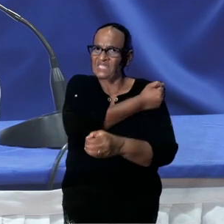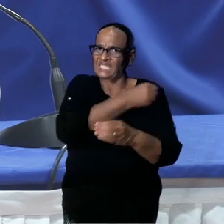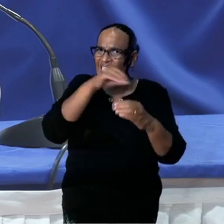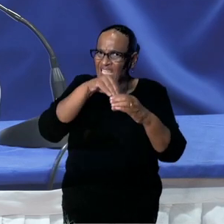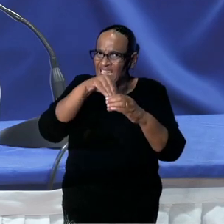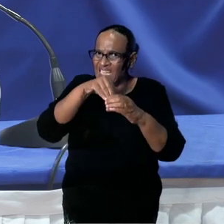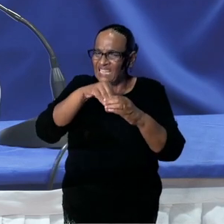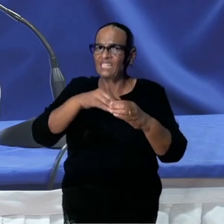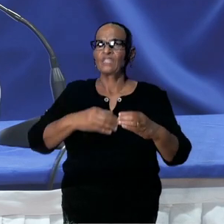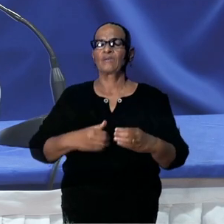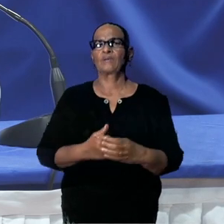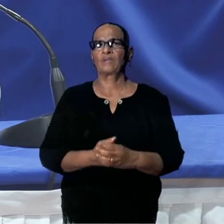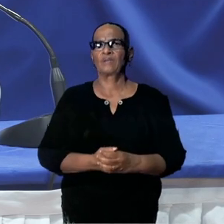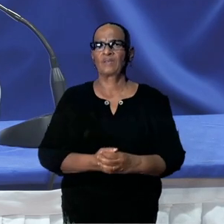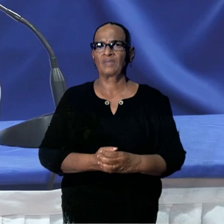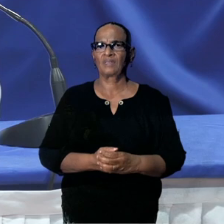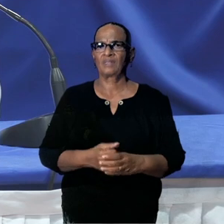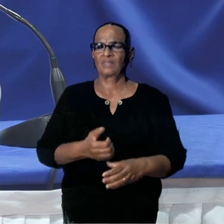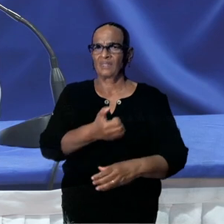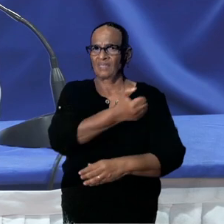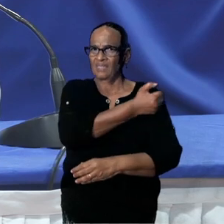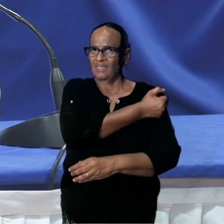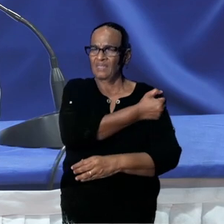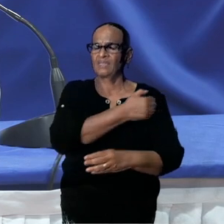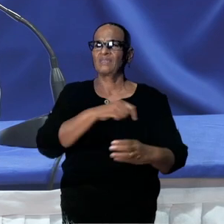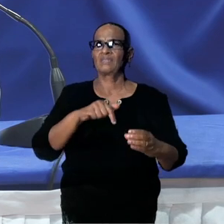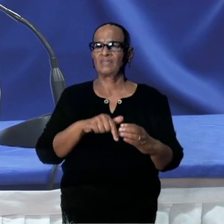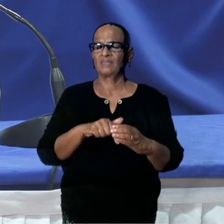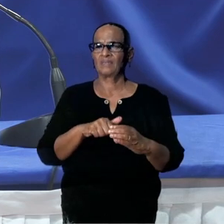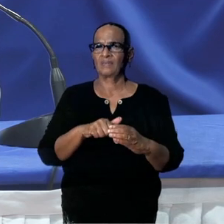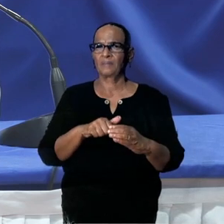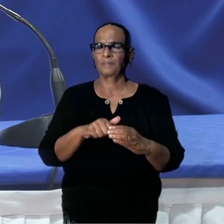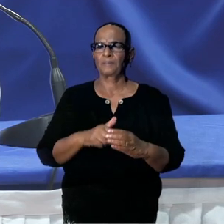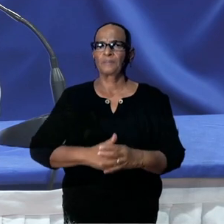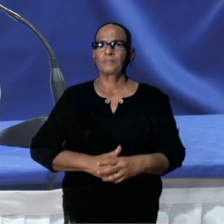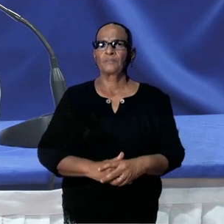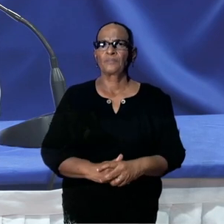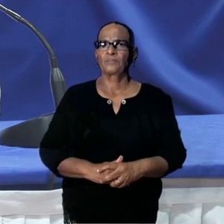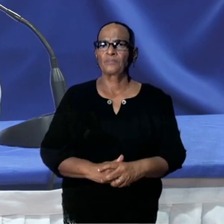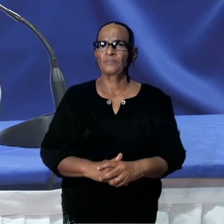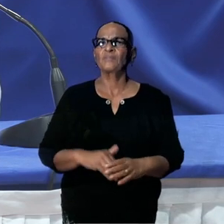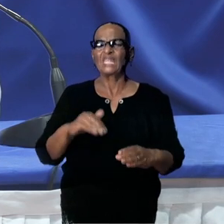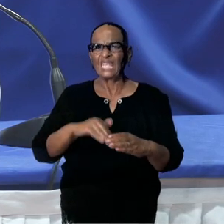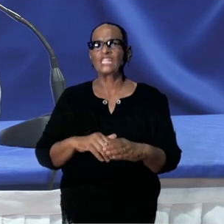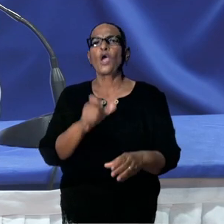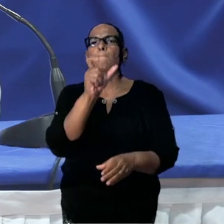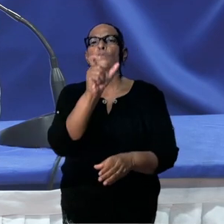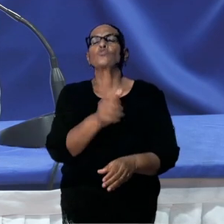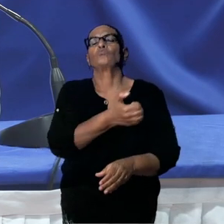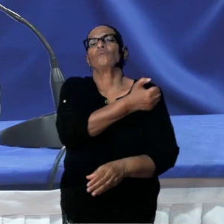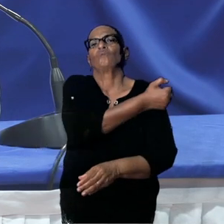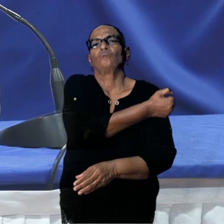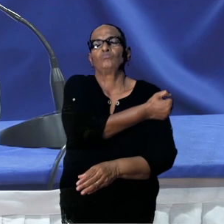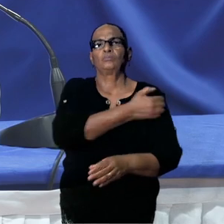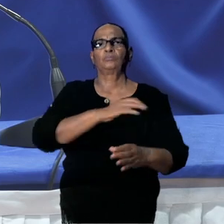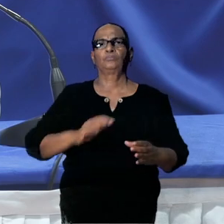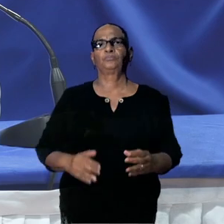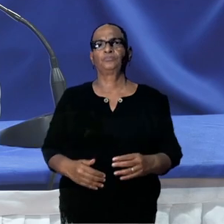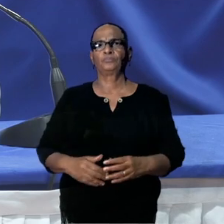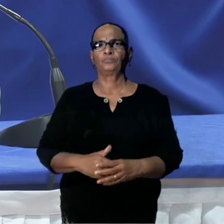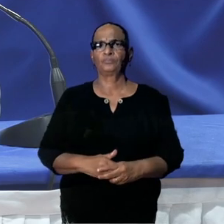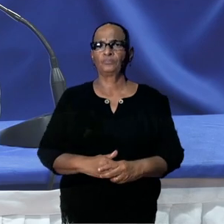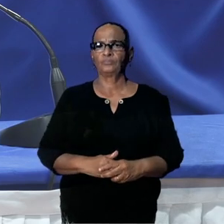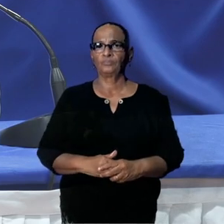te injecteren in een persoon. Dit is geen